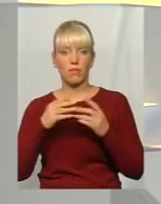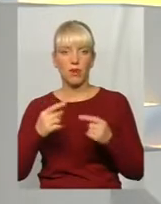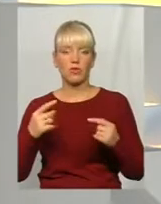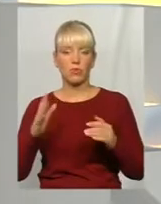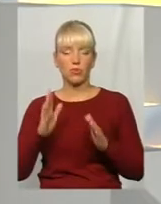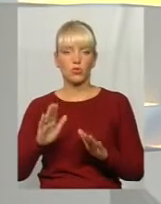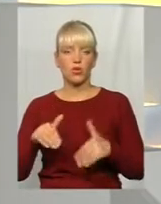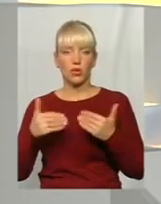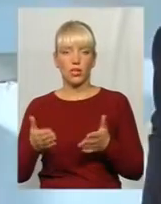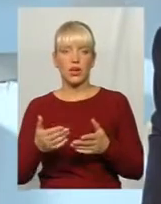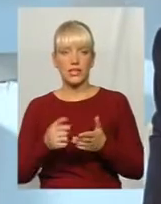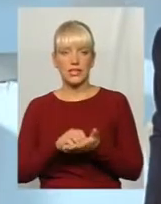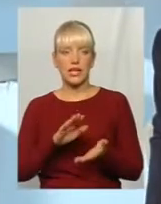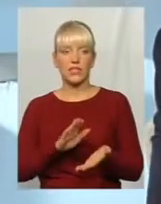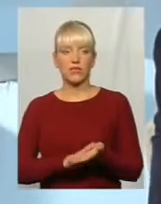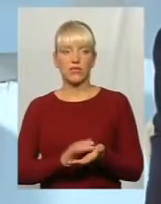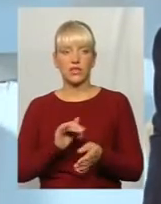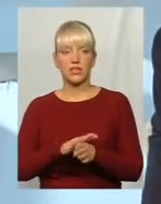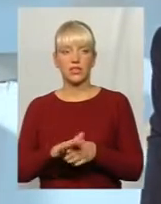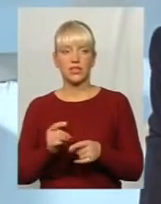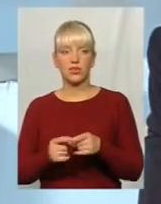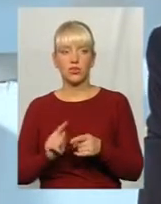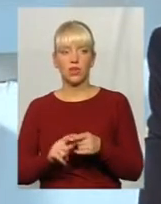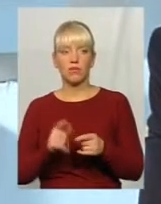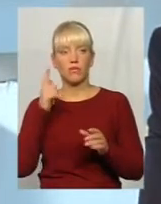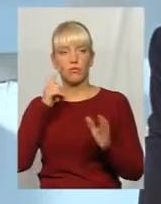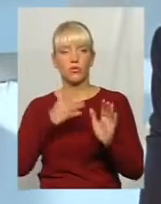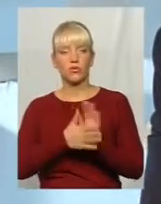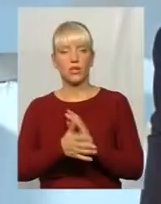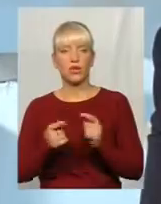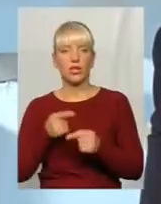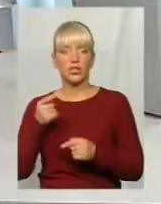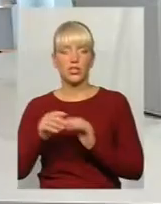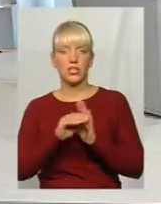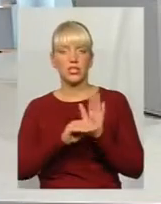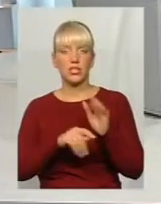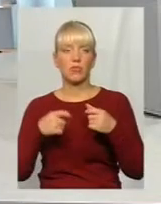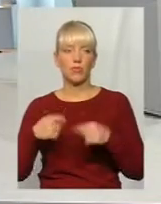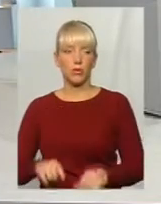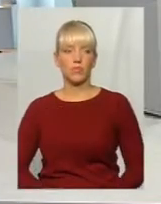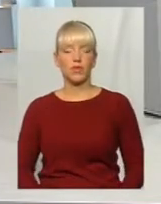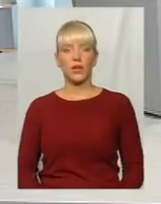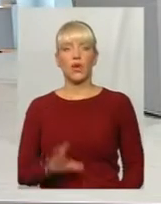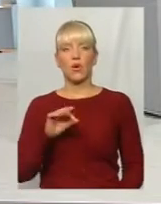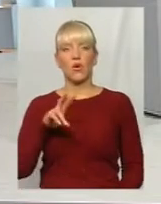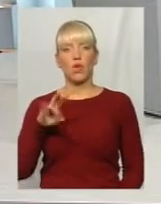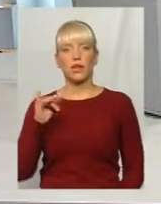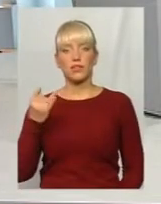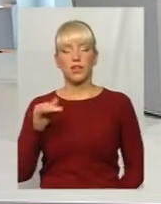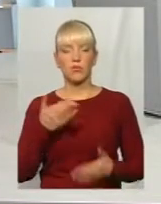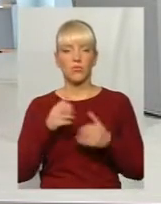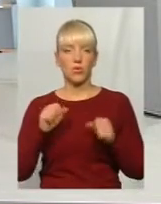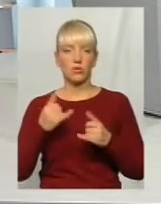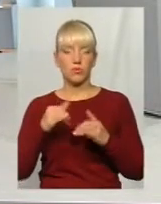порадить, скажімо так, зареєструватися і здійснювати це прозоро через систему продаж. Дякую. І, пане Олексій, ми можемо сьогодні констатувати,